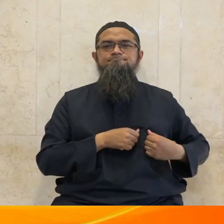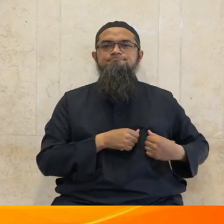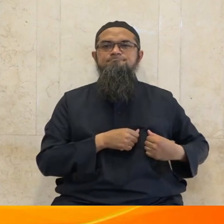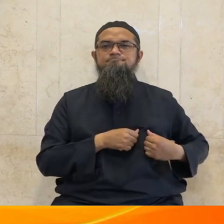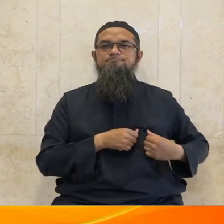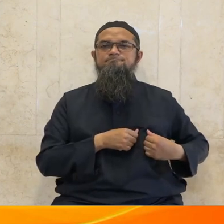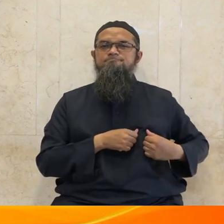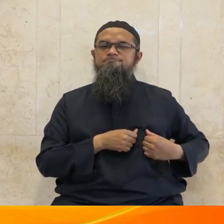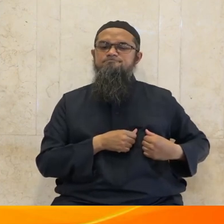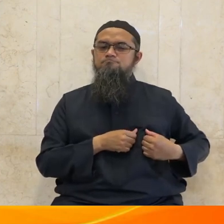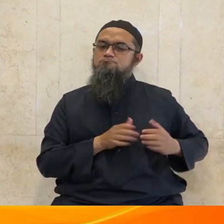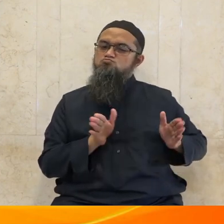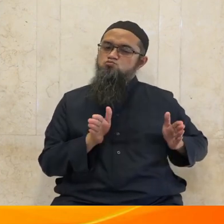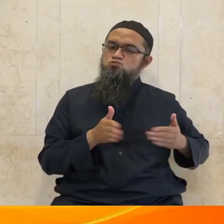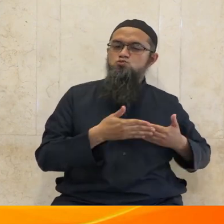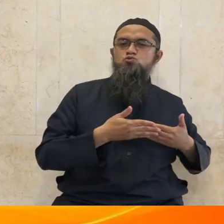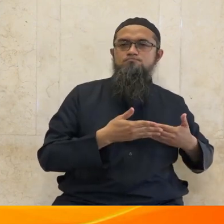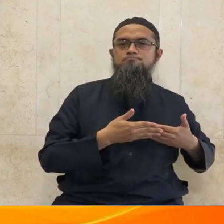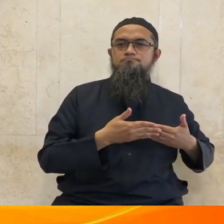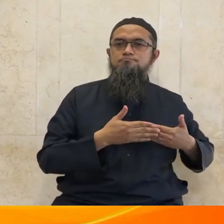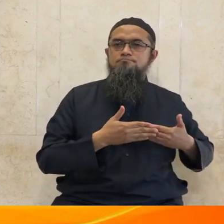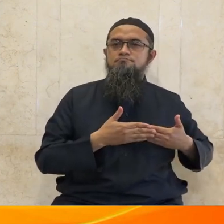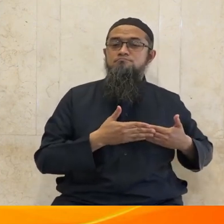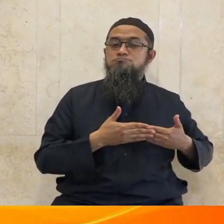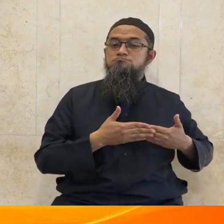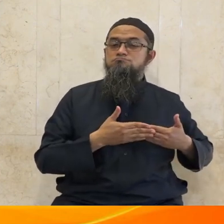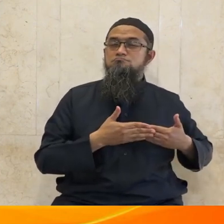mendapatkan peringatan Allah subhanahu wa ta'ala